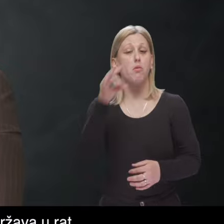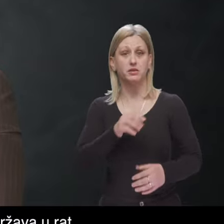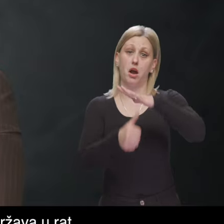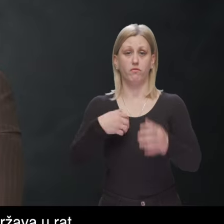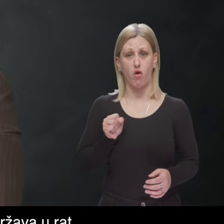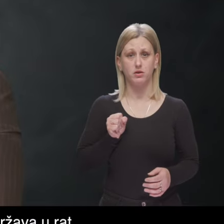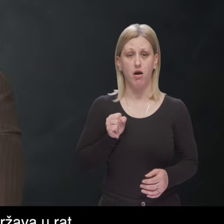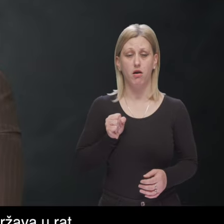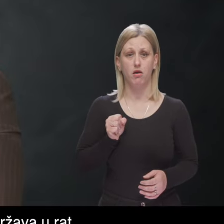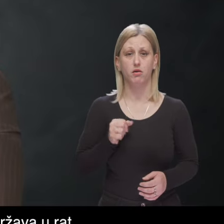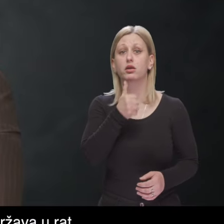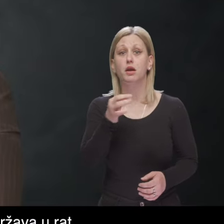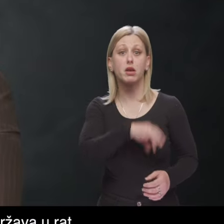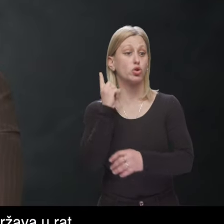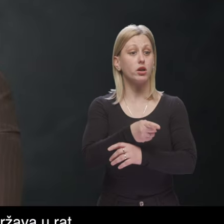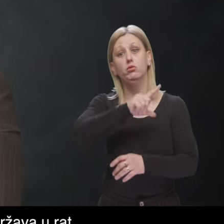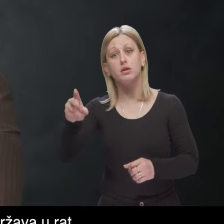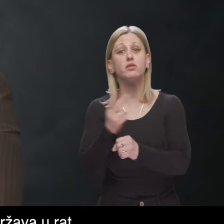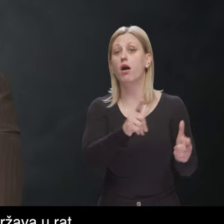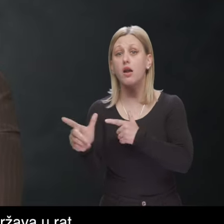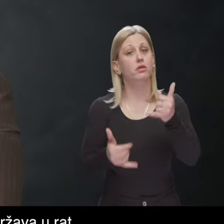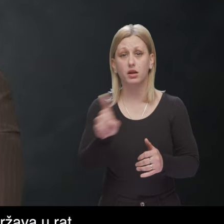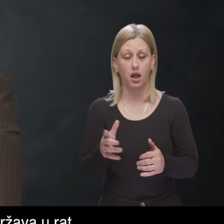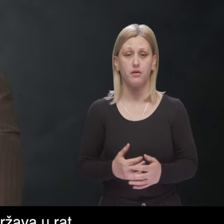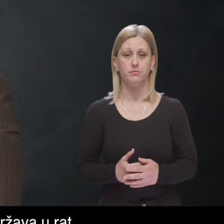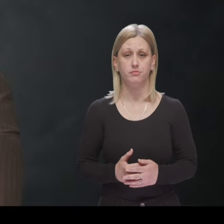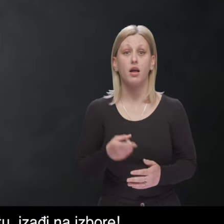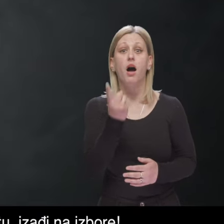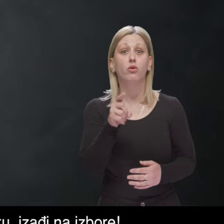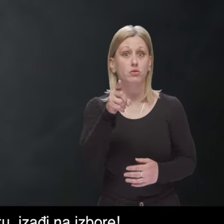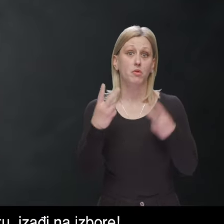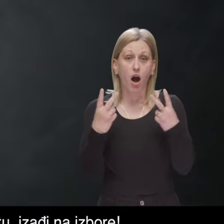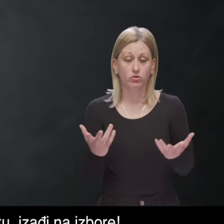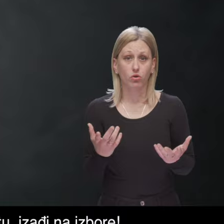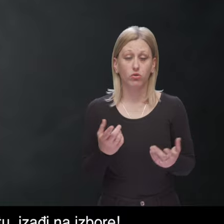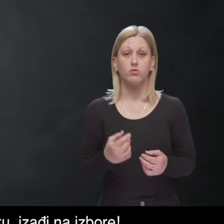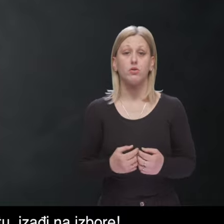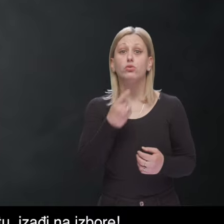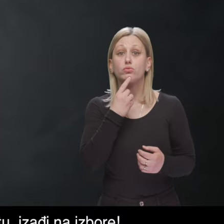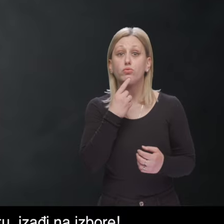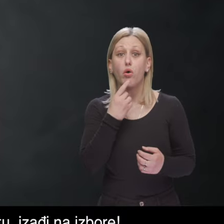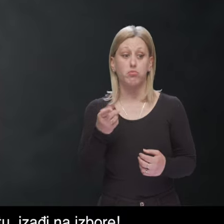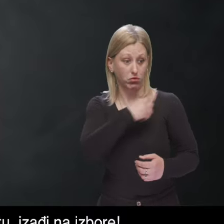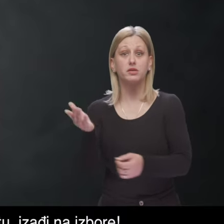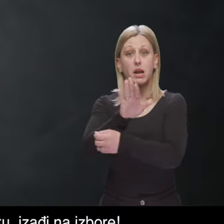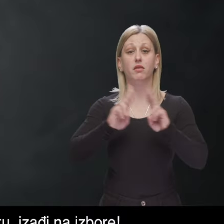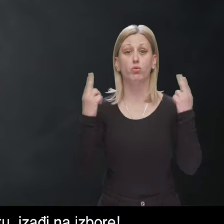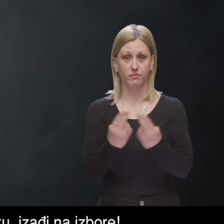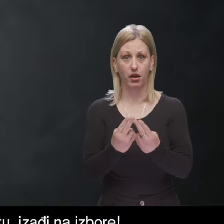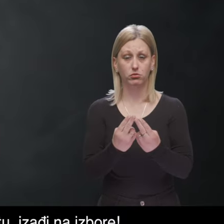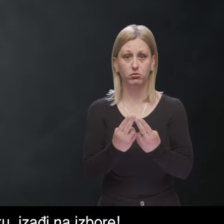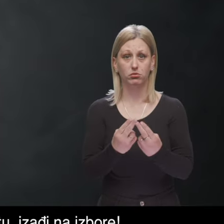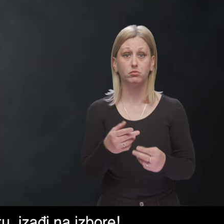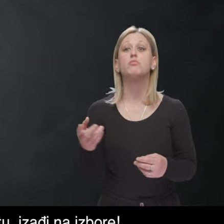Nalaze se na čelu vojske i određuje idjeli država u vrat. Ako ti je stalo do toga tko nas predstavlja u